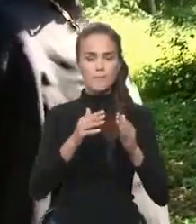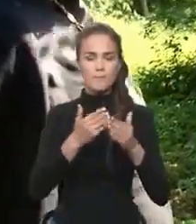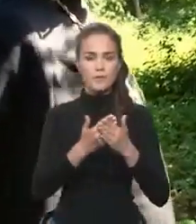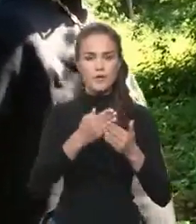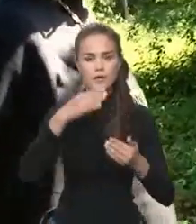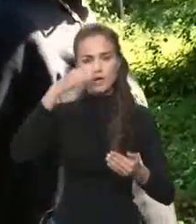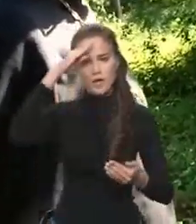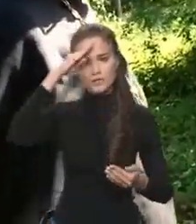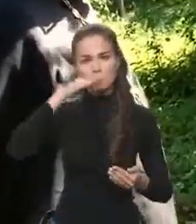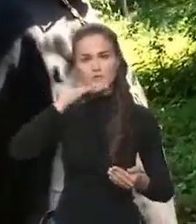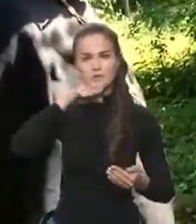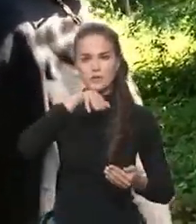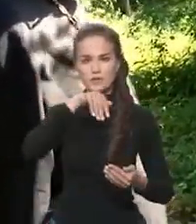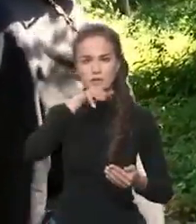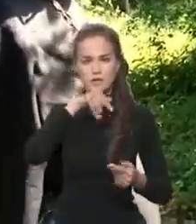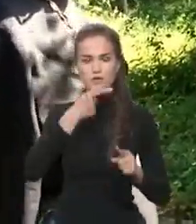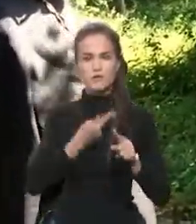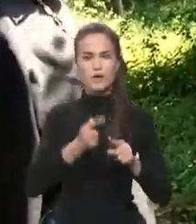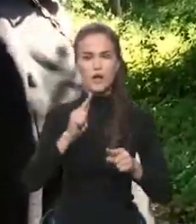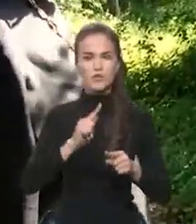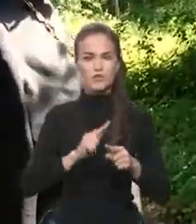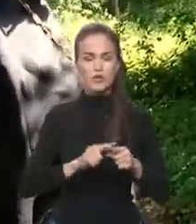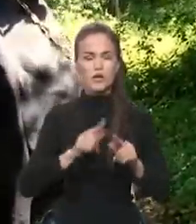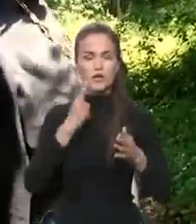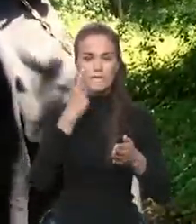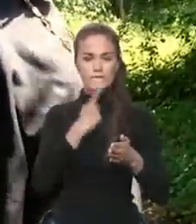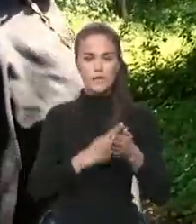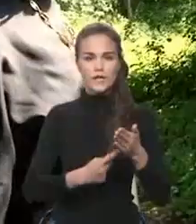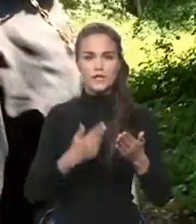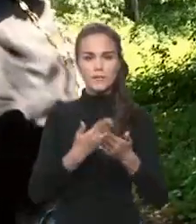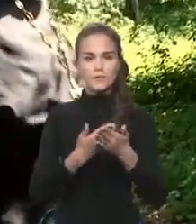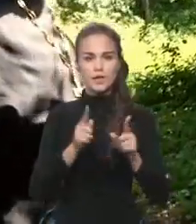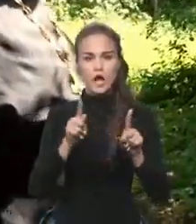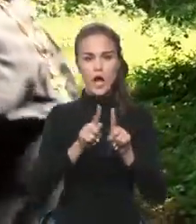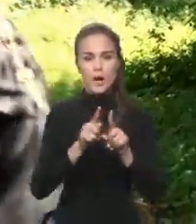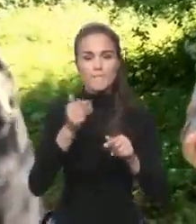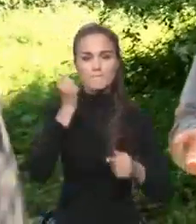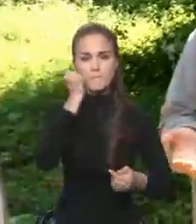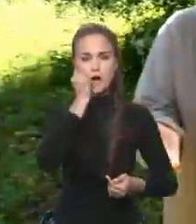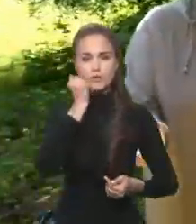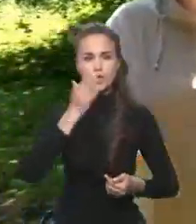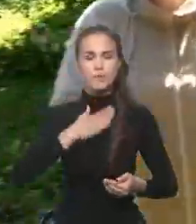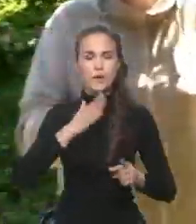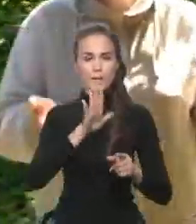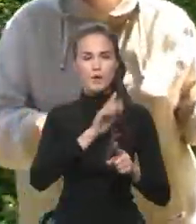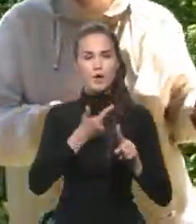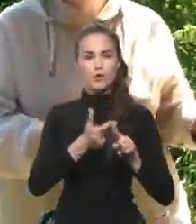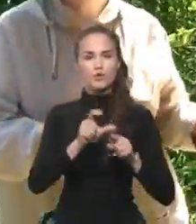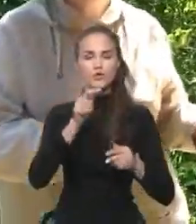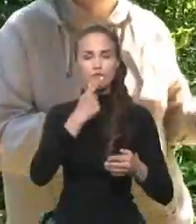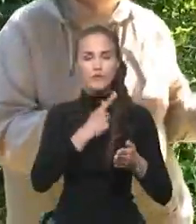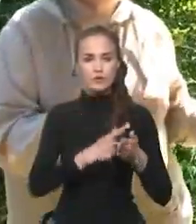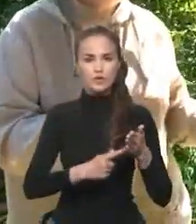отцов и дедов Которые и верили, например, как бабушка моя Она была очень верующая Очень